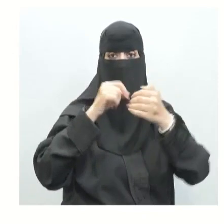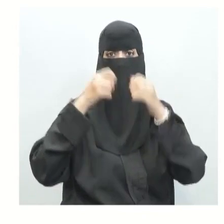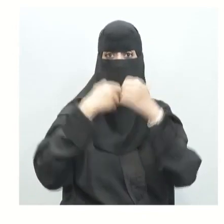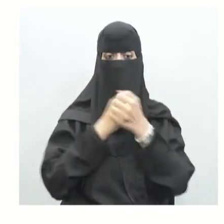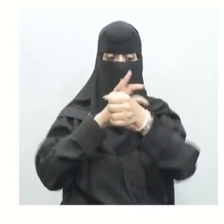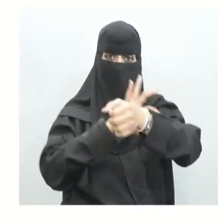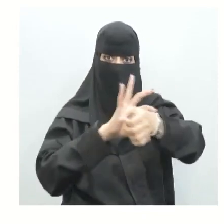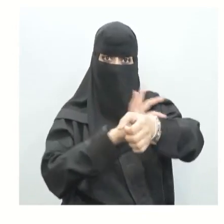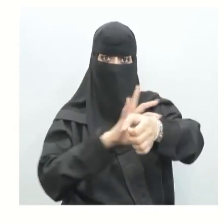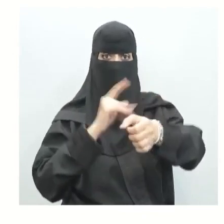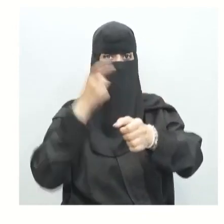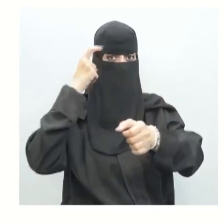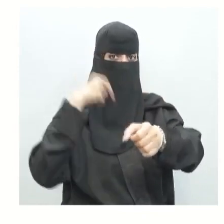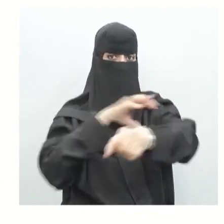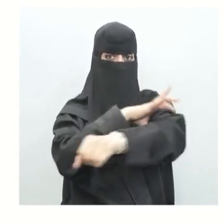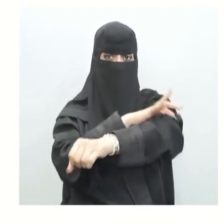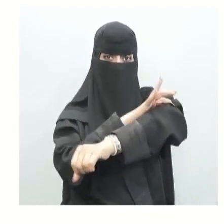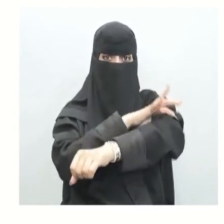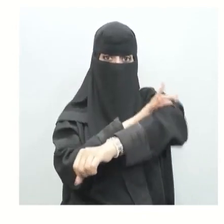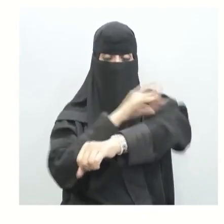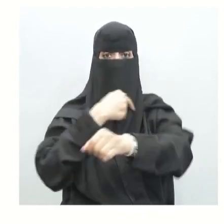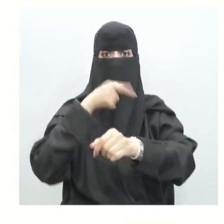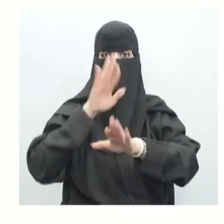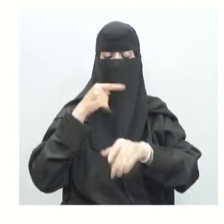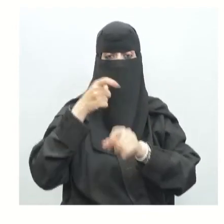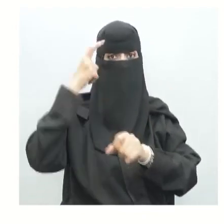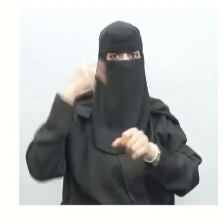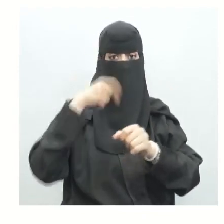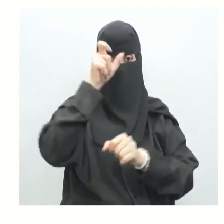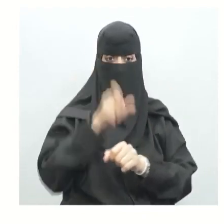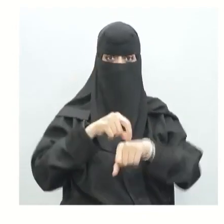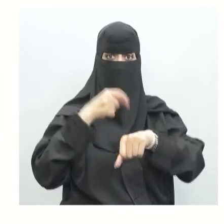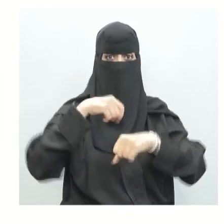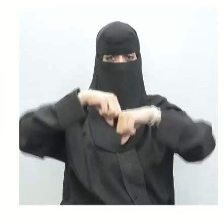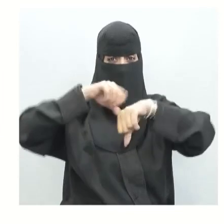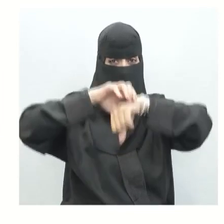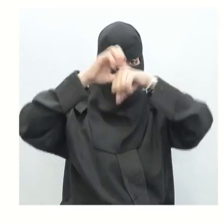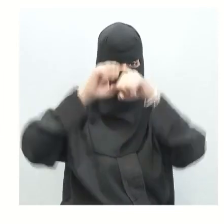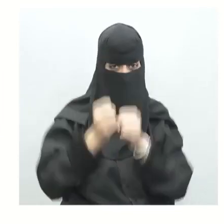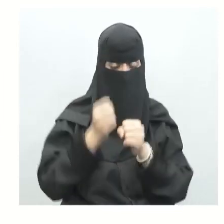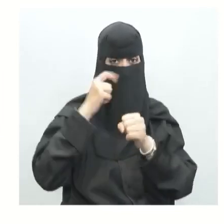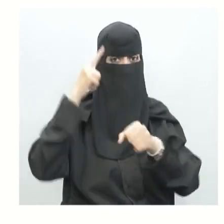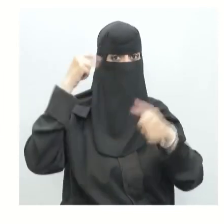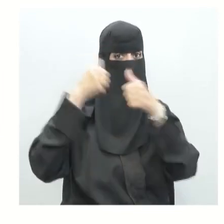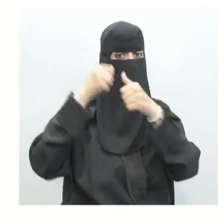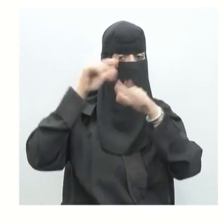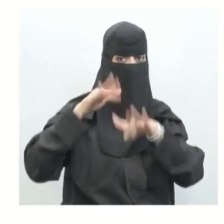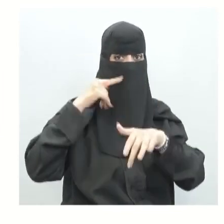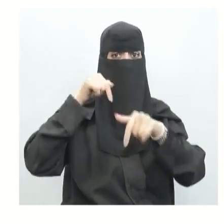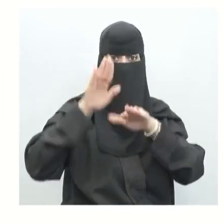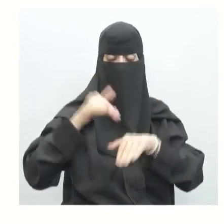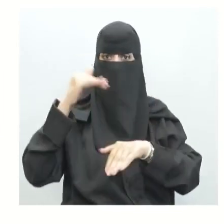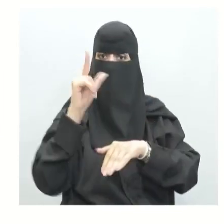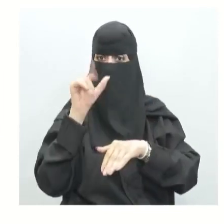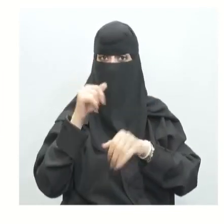والتعرف على أنواع المفاصل ذكرنا أنه عندما يتعرض الإنسان للكسر لابد أن نستذكر أن هناك خلايا